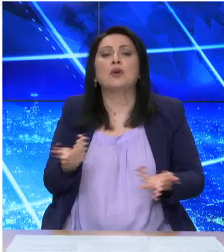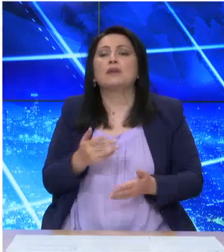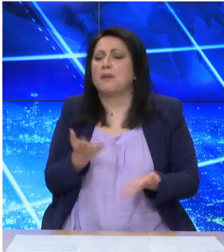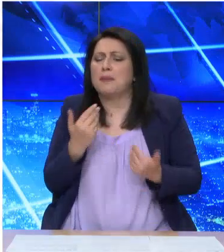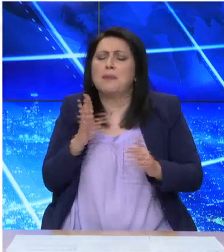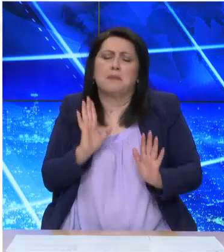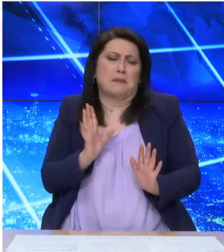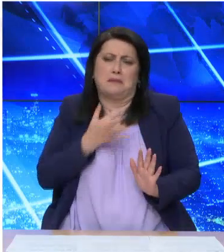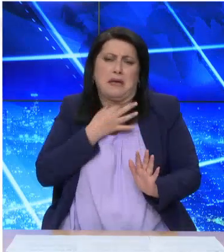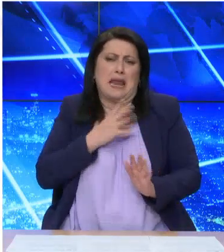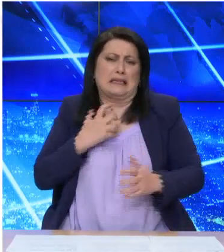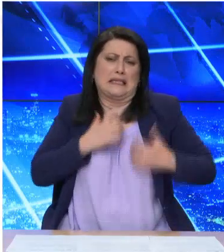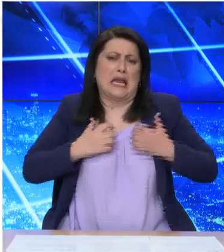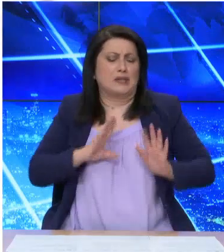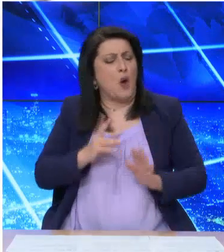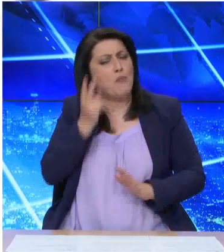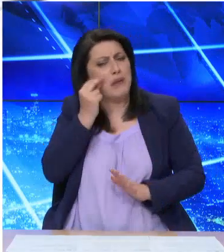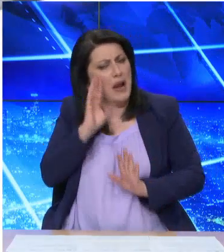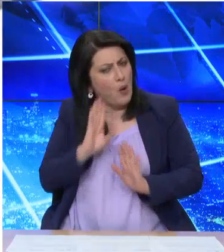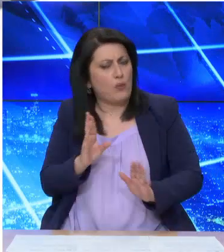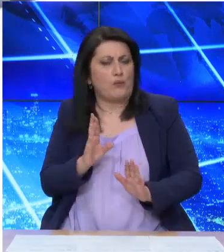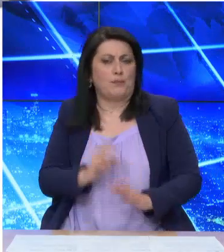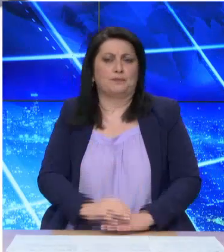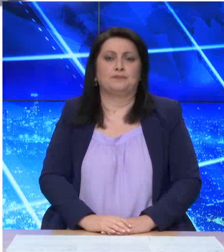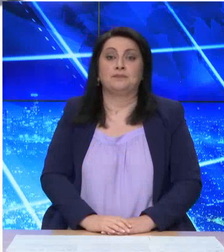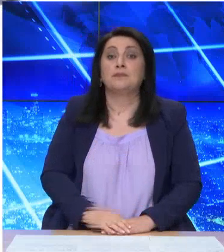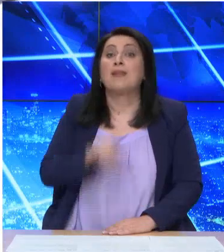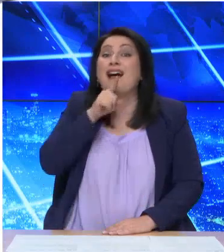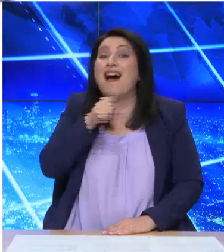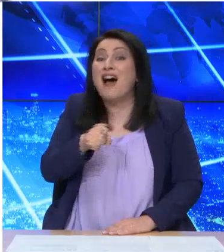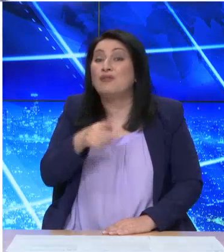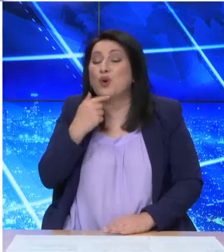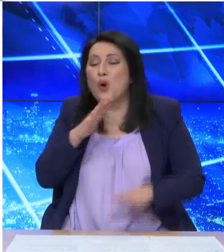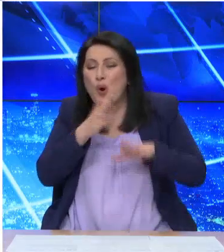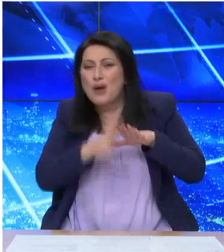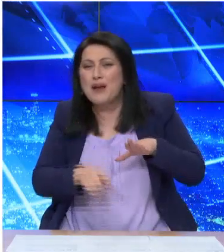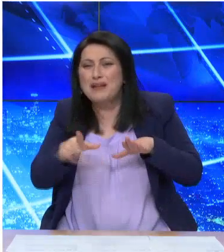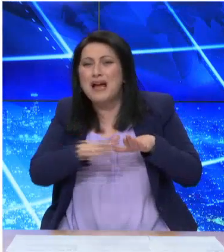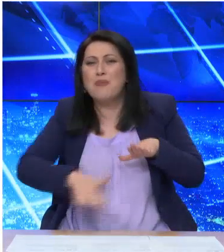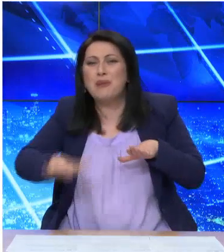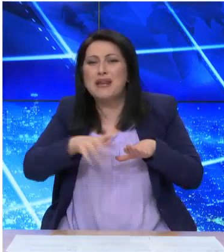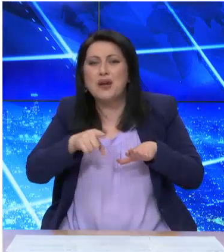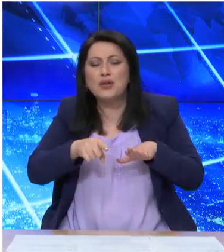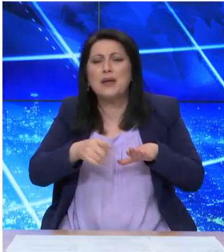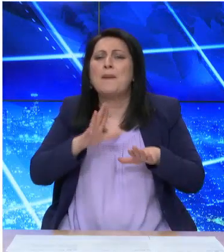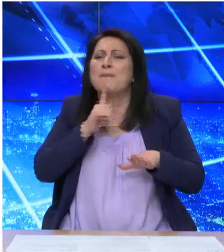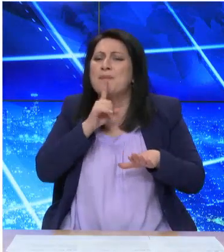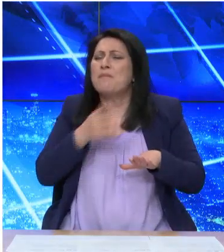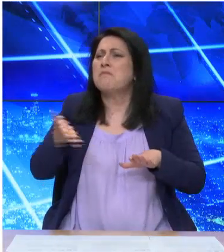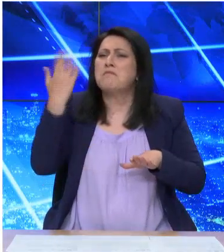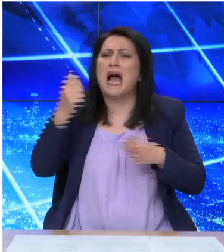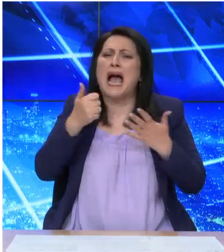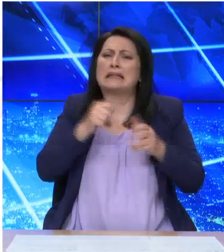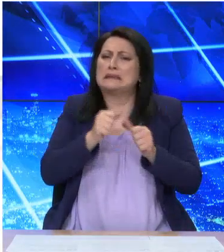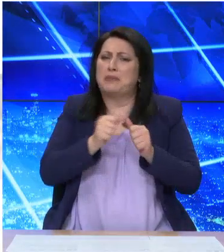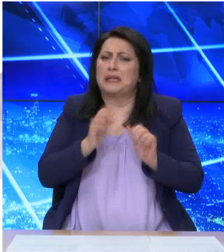λόγος ανησυχίας. Παρακολουθούμε το φαινόμενο. Προέρχεται από τα ρήγματα της περιοχής. Κάτι παρόμοιο, είχαμε και πριν από έξι